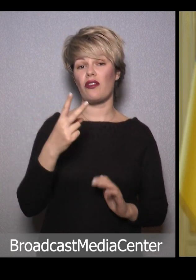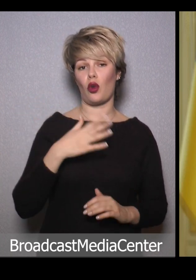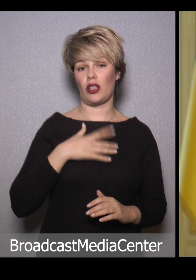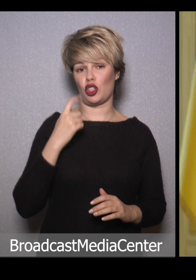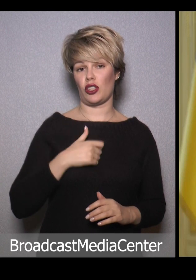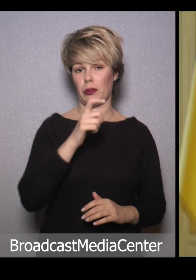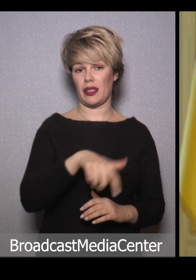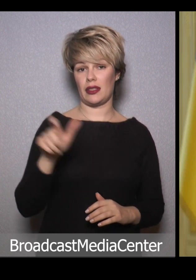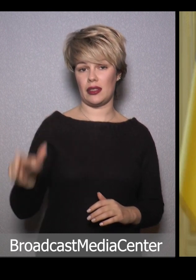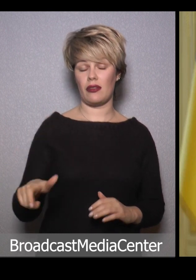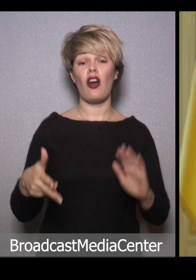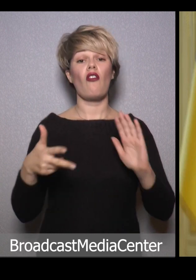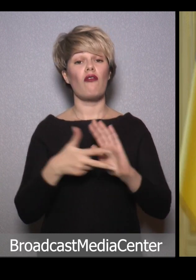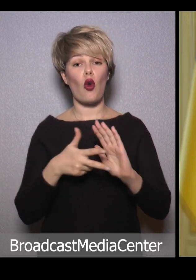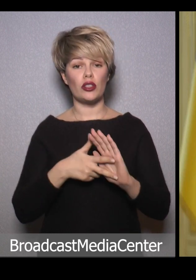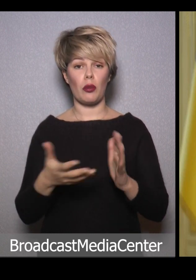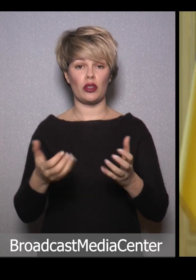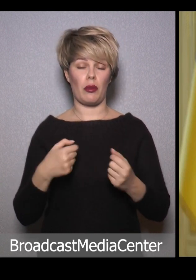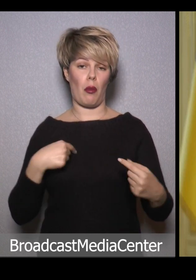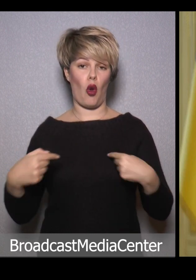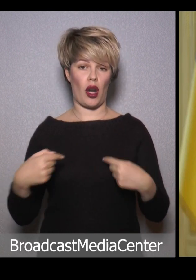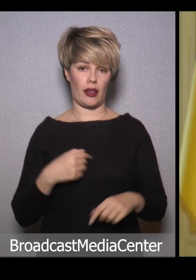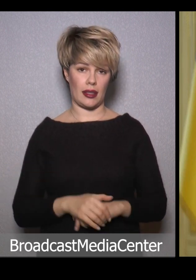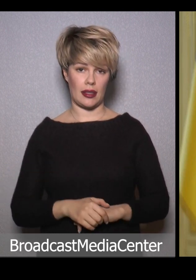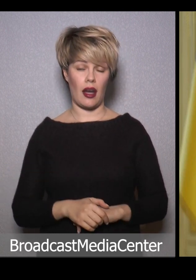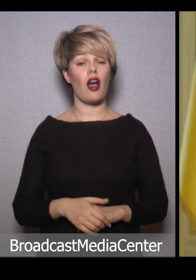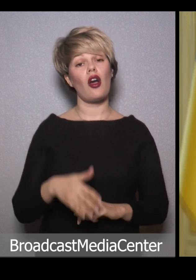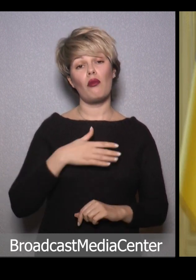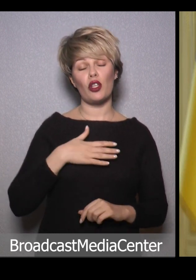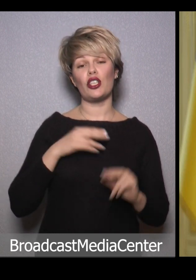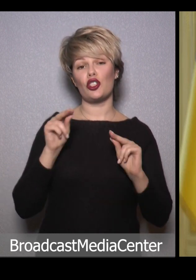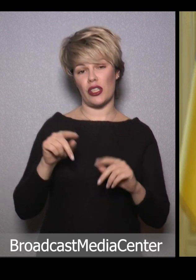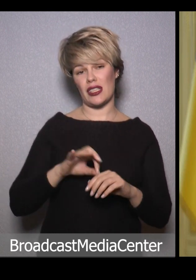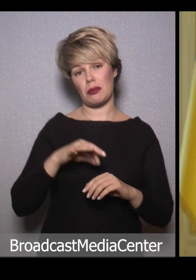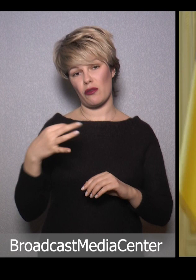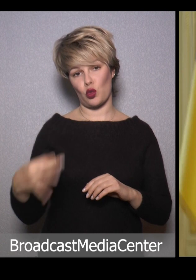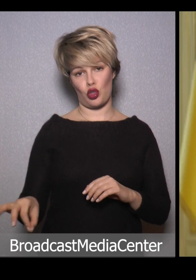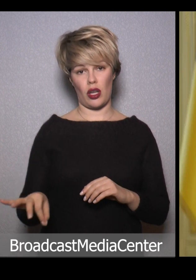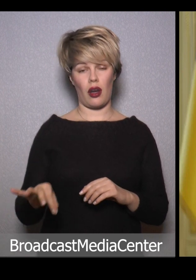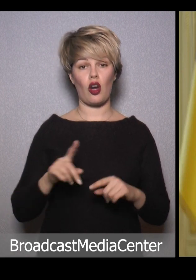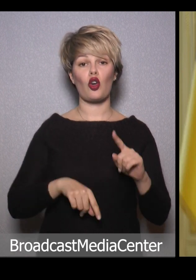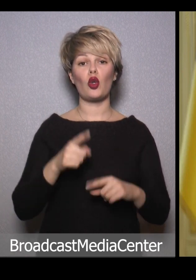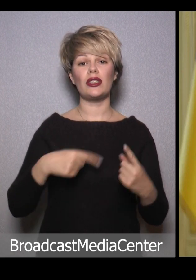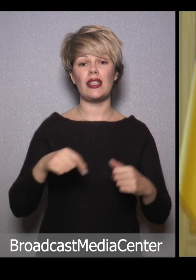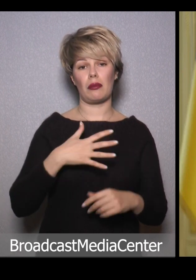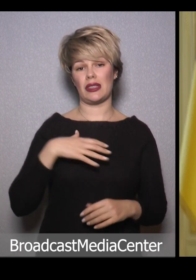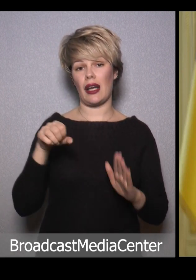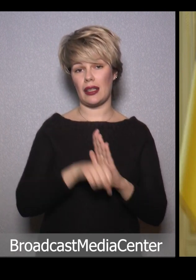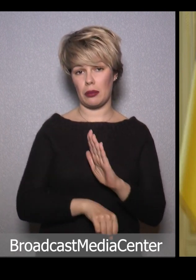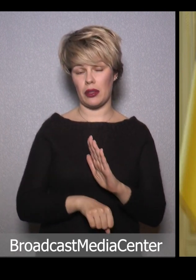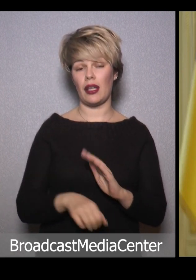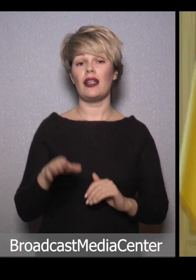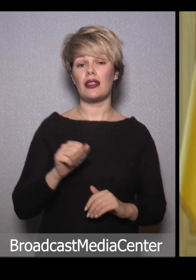наших бійців. Та восьмеро отримало поранення. Мої щирі співчуття родинам загиблих